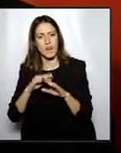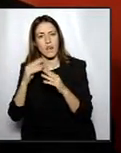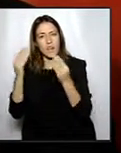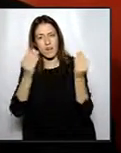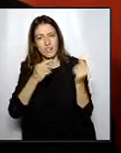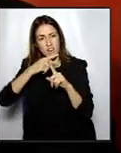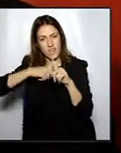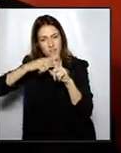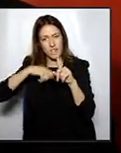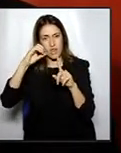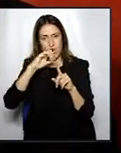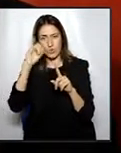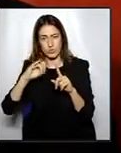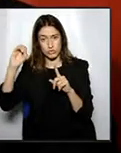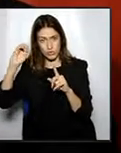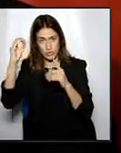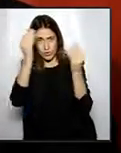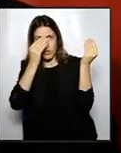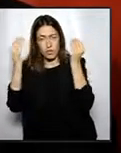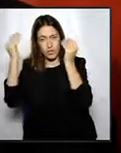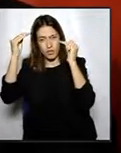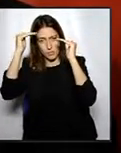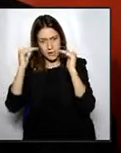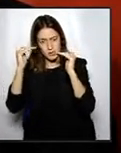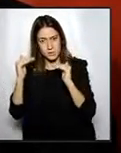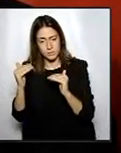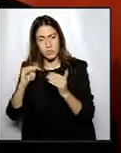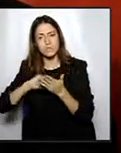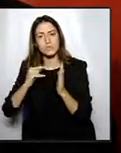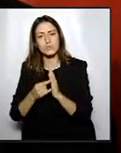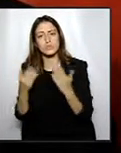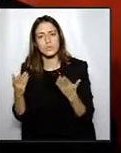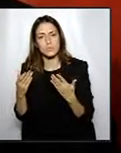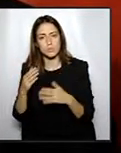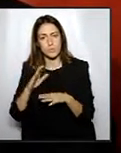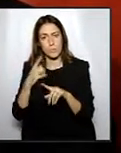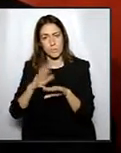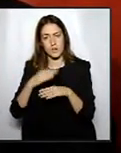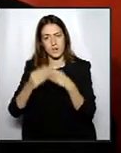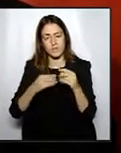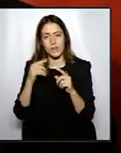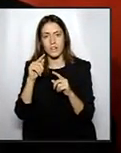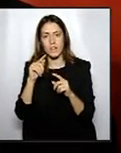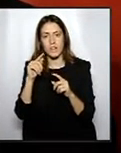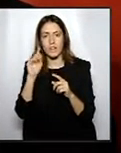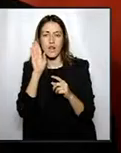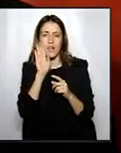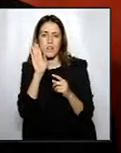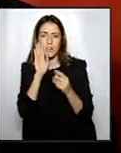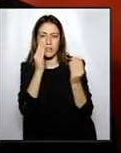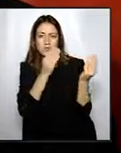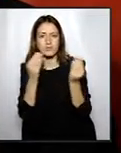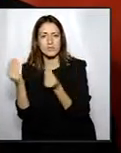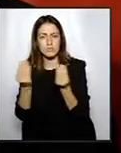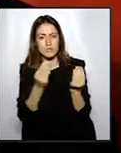'ozó a la nostra ciutat. Pensen vostès prendre cap mesura per a millorar la qualitat de l'aire a la ciutat de Vic i així poder donar una